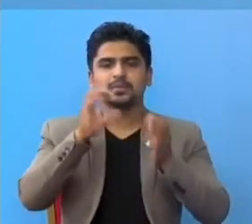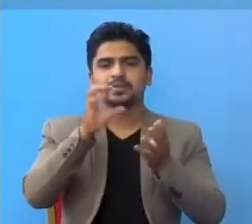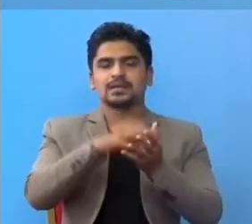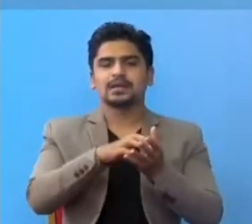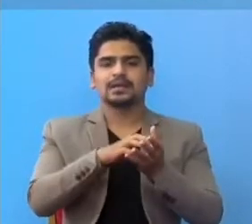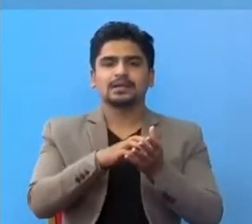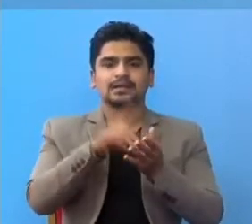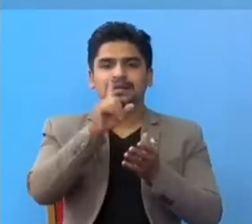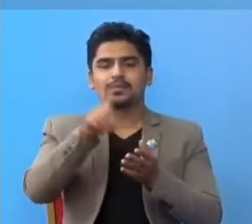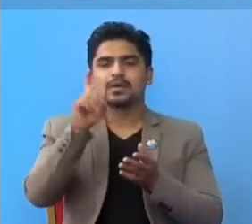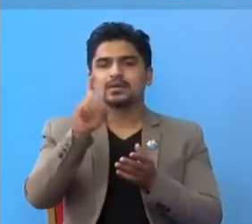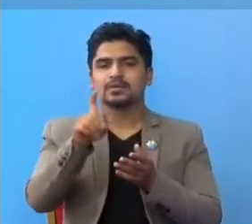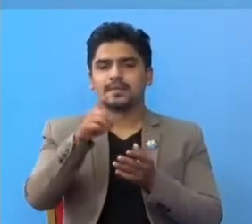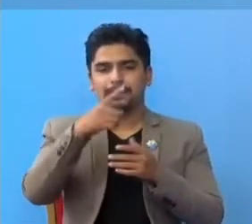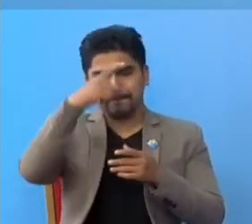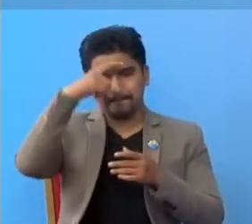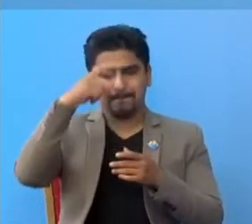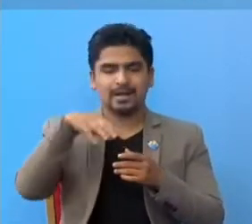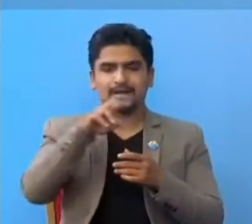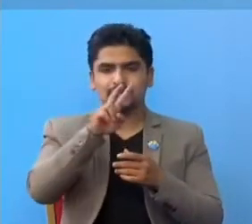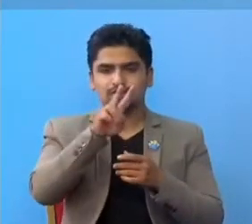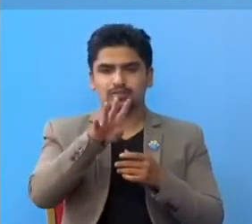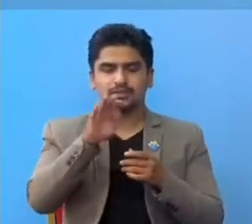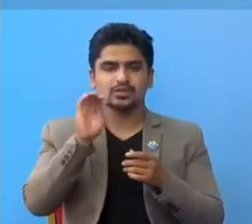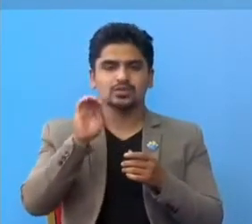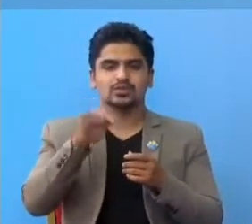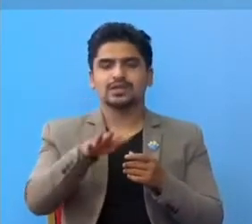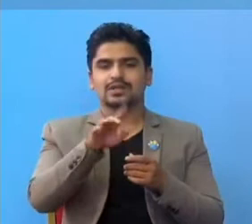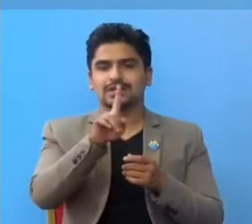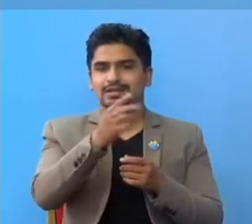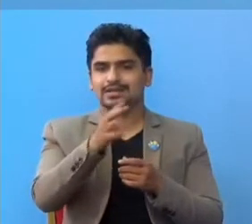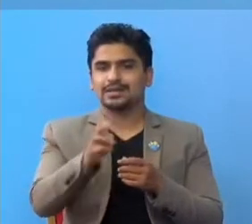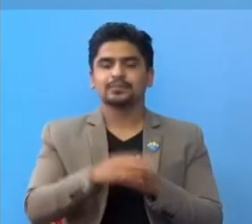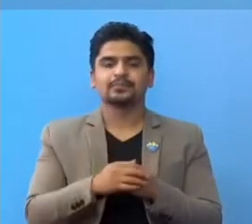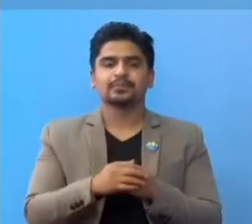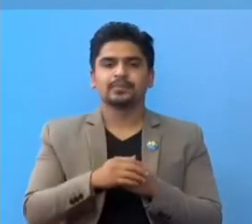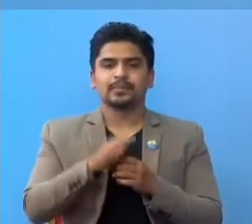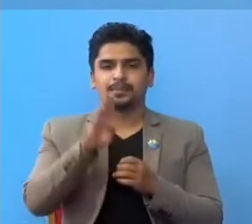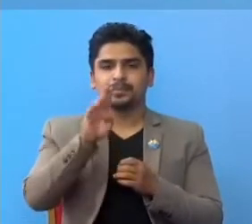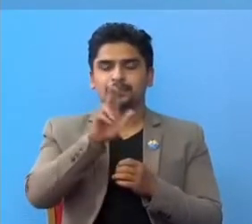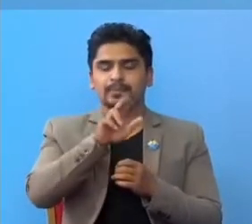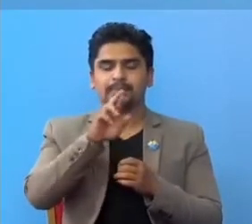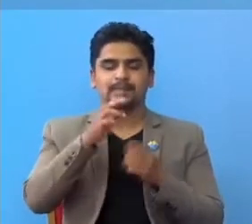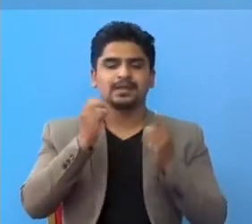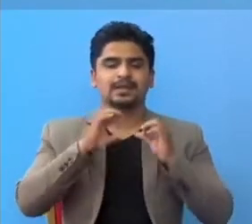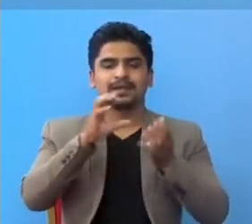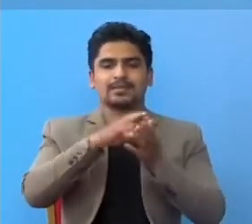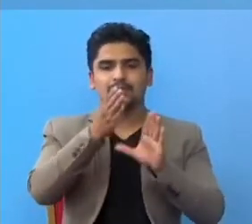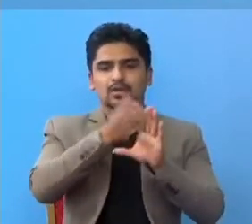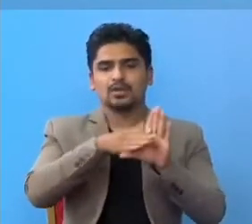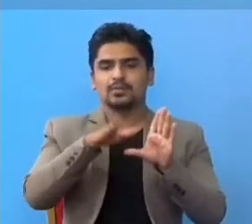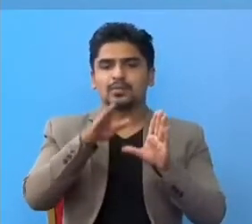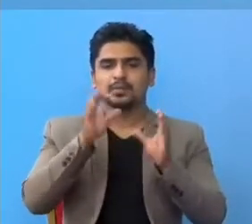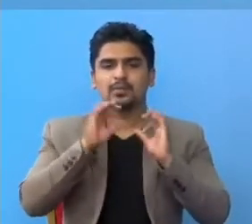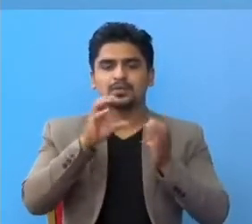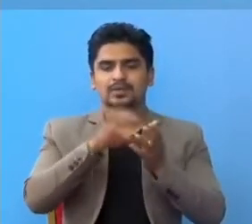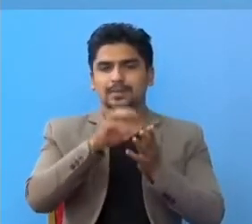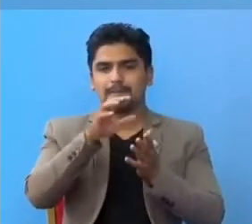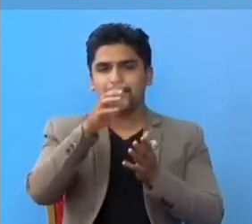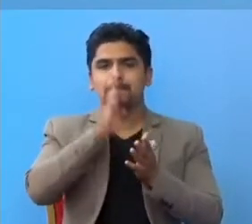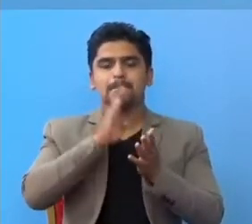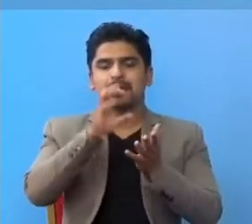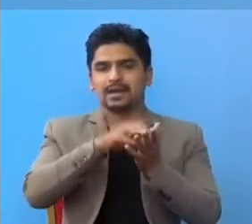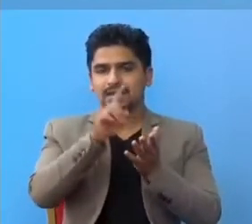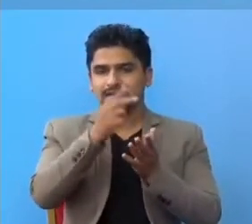नेपाल गजमा बाके का चाउव विश्र सल्यान का एक जना बेदल्याव ललीतपूर मां चैंग प्रयोक्साला मां बारा का